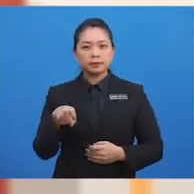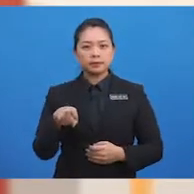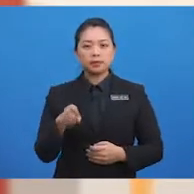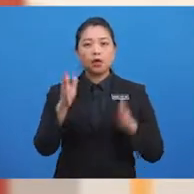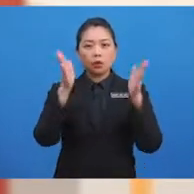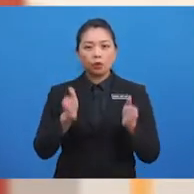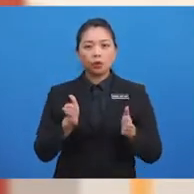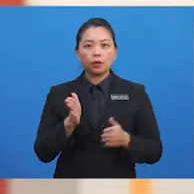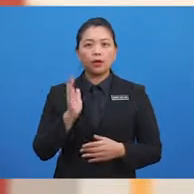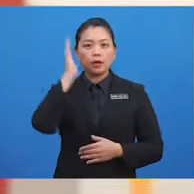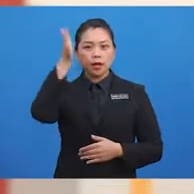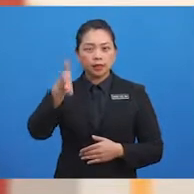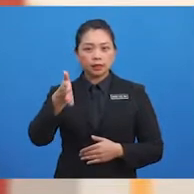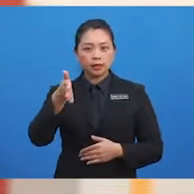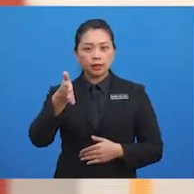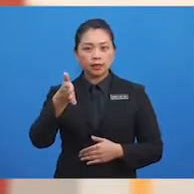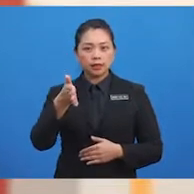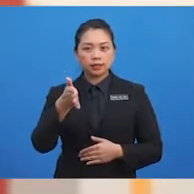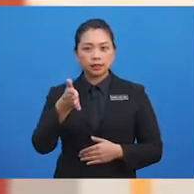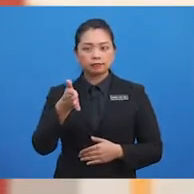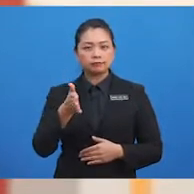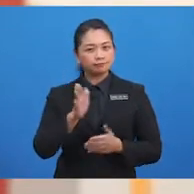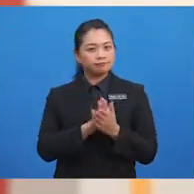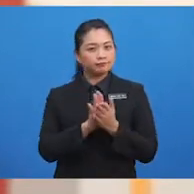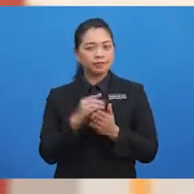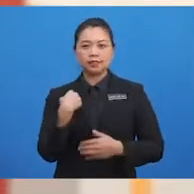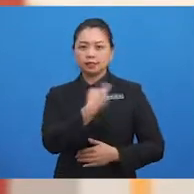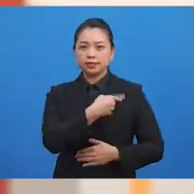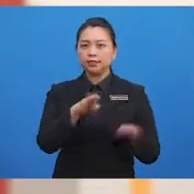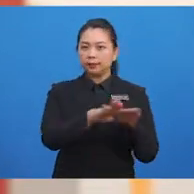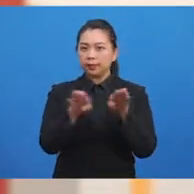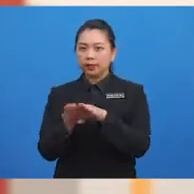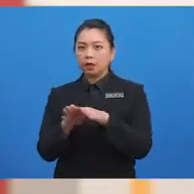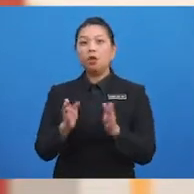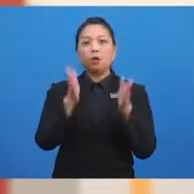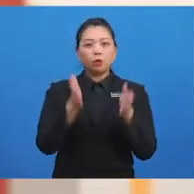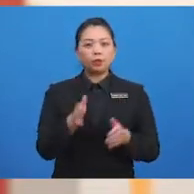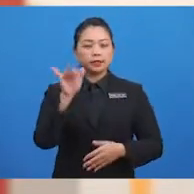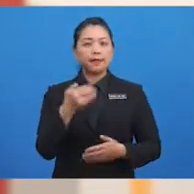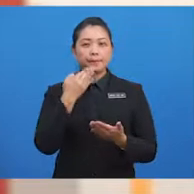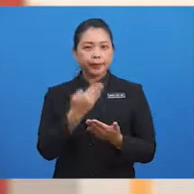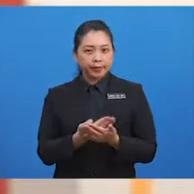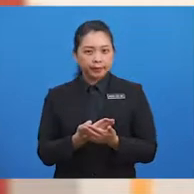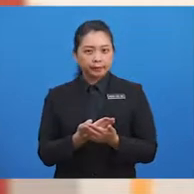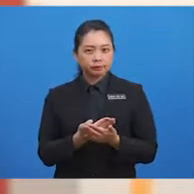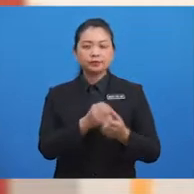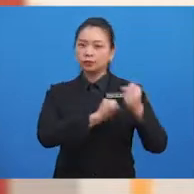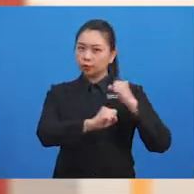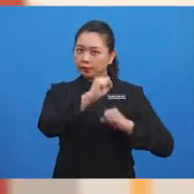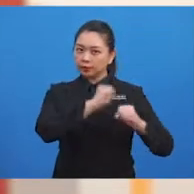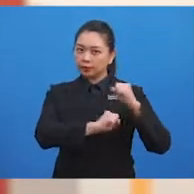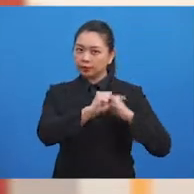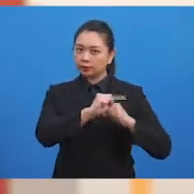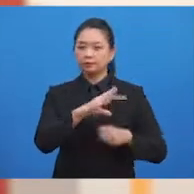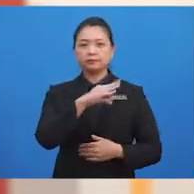orang akan memuji kita sebagai orang yang baik. Bersopan santun.